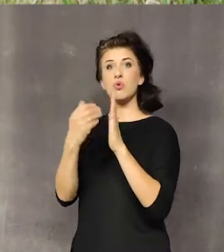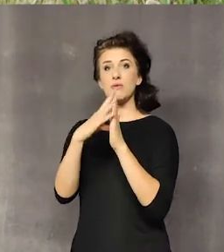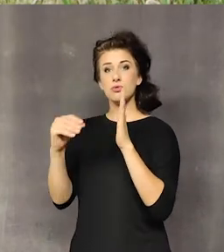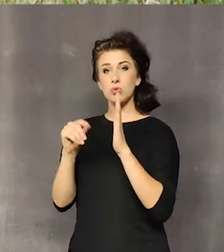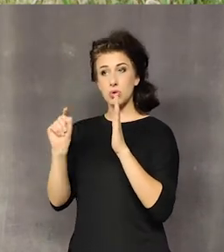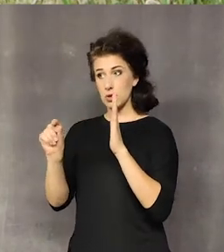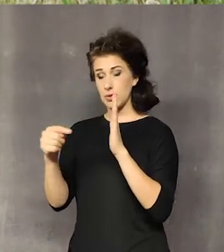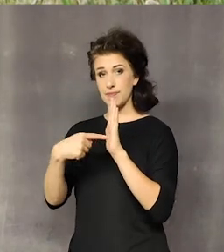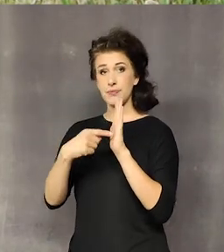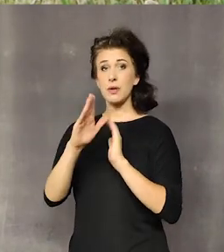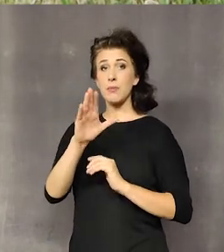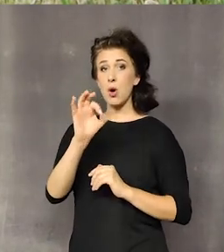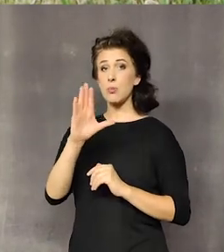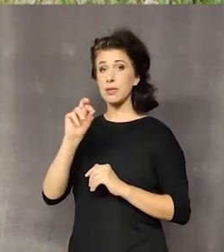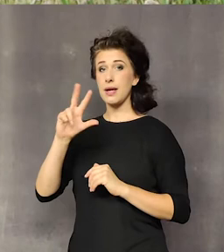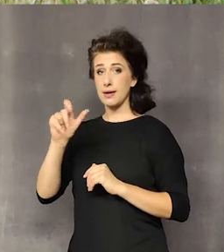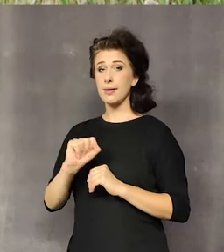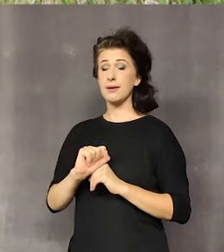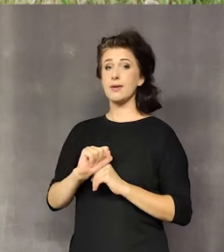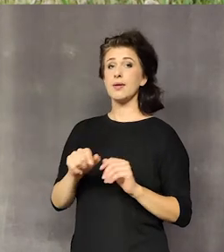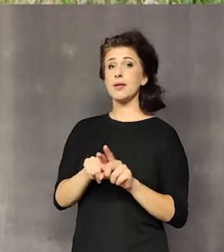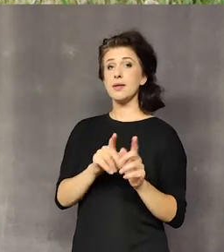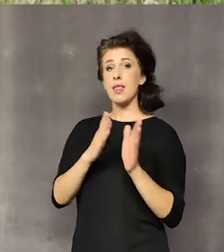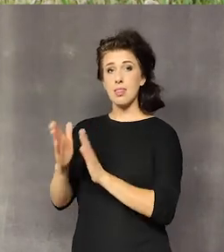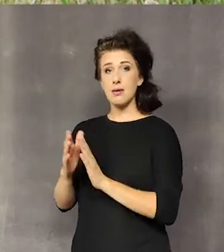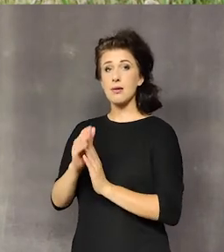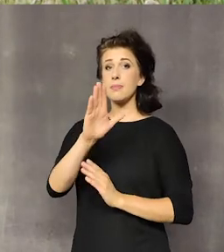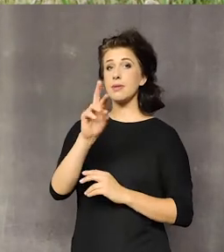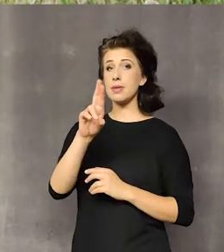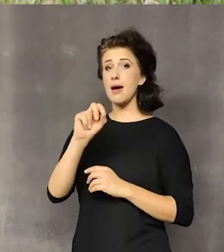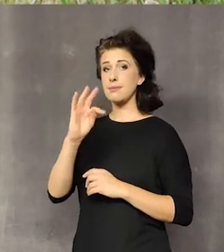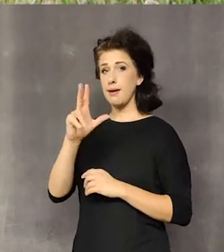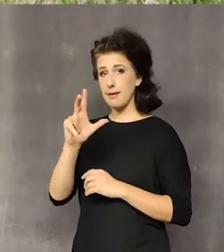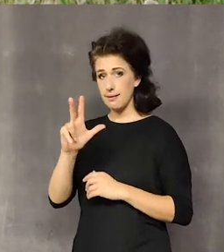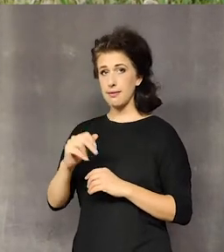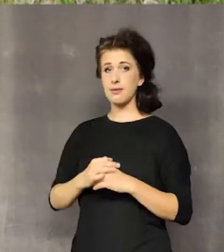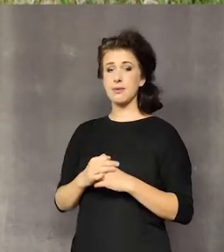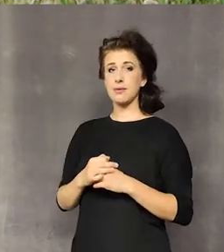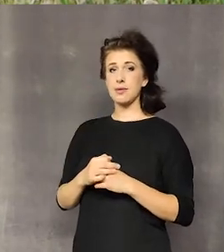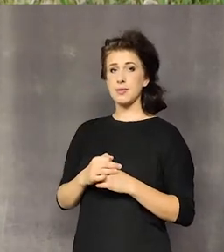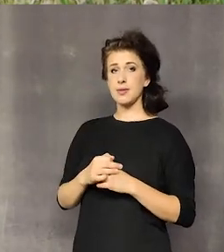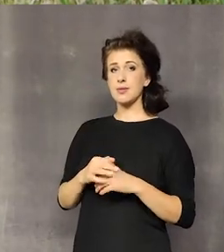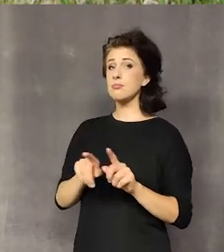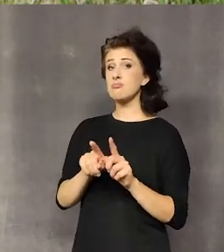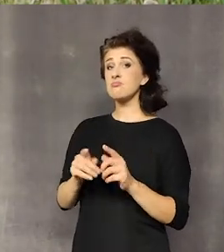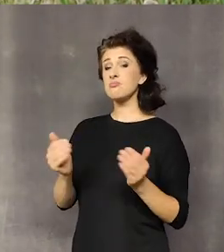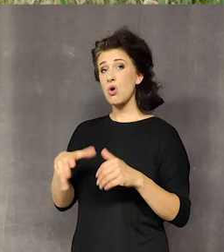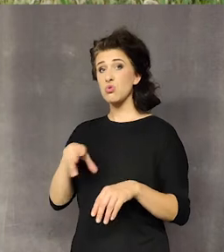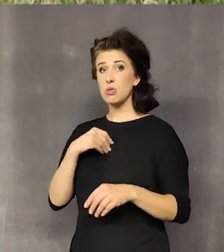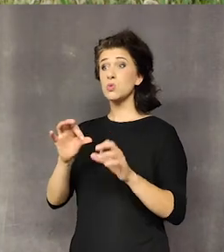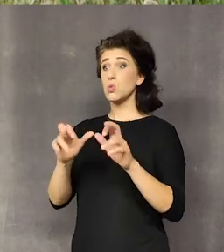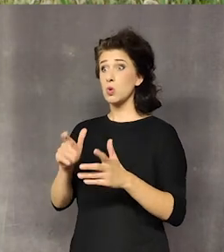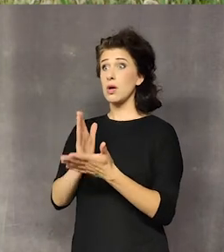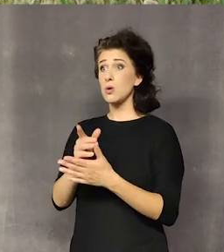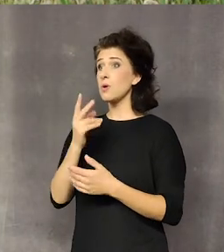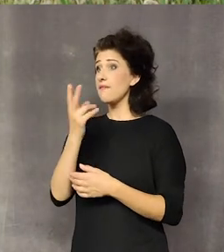bobrek trulisny, bratek polny. Możemy mieć tak, że wysuszyliśmy